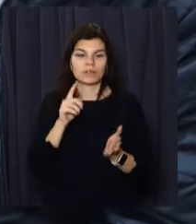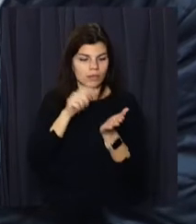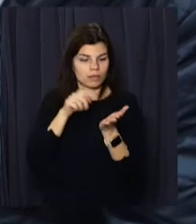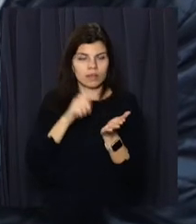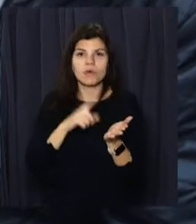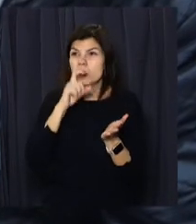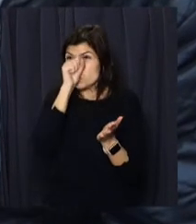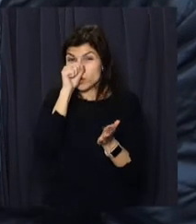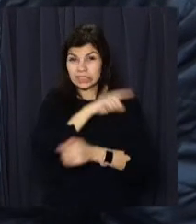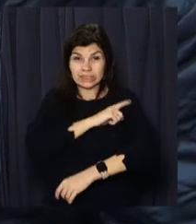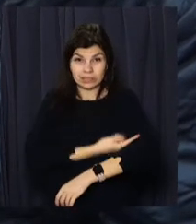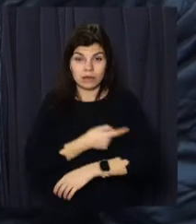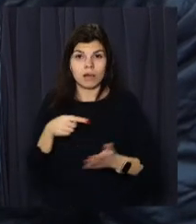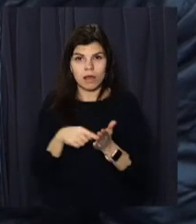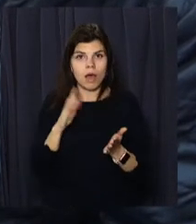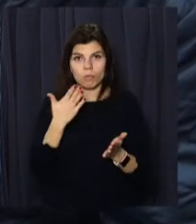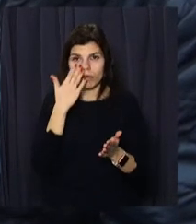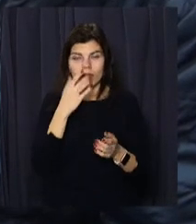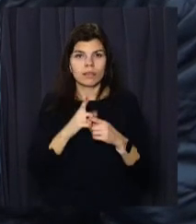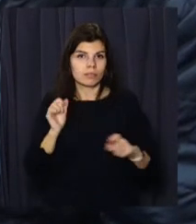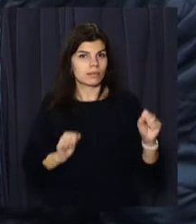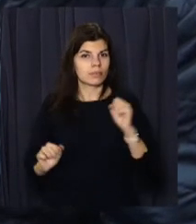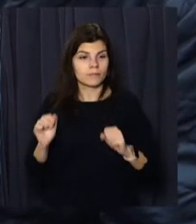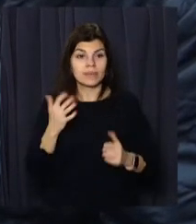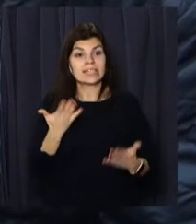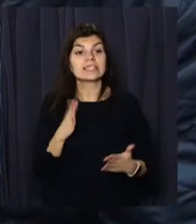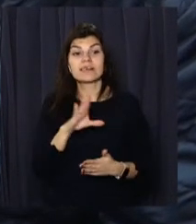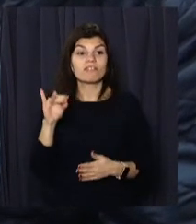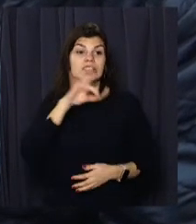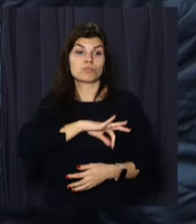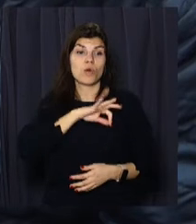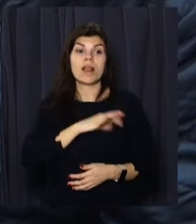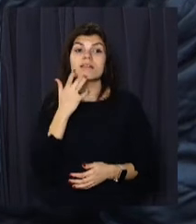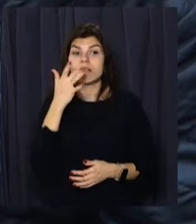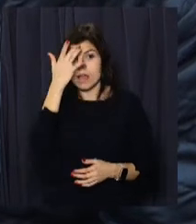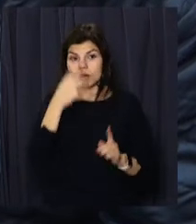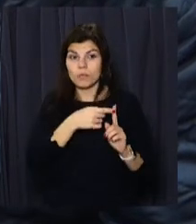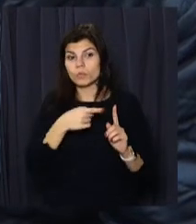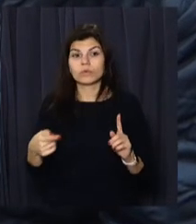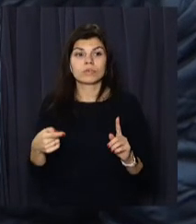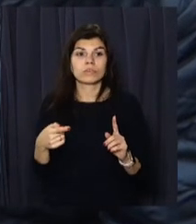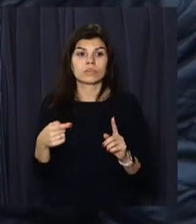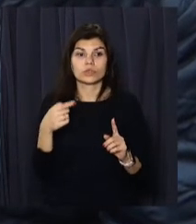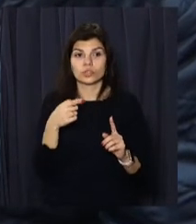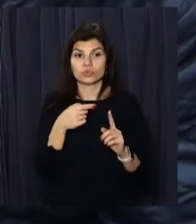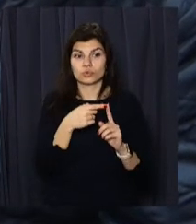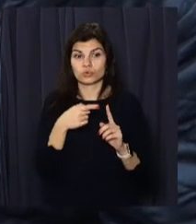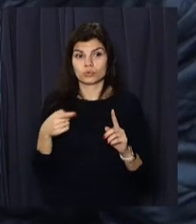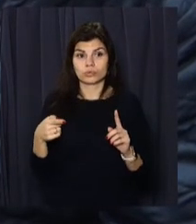зміни картинки. І якщо ви, допустим, використовували в літній період його в течі